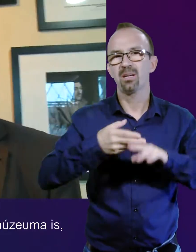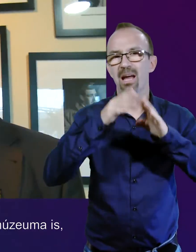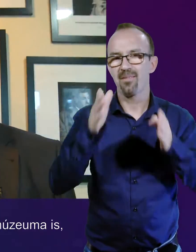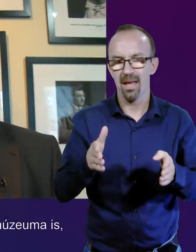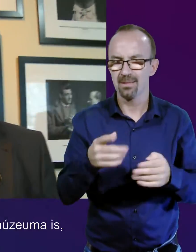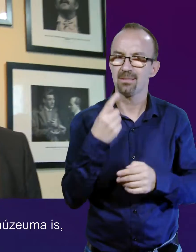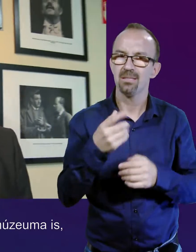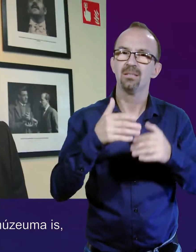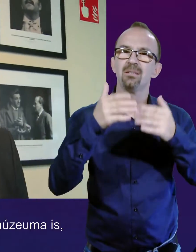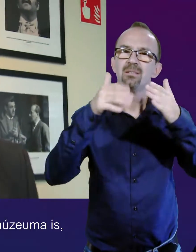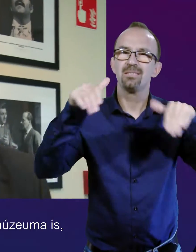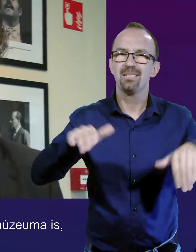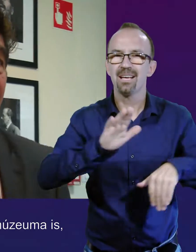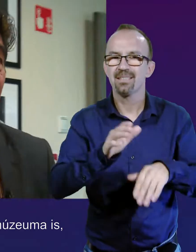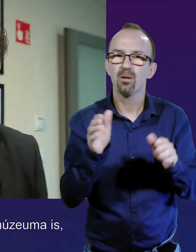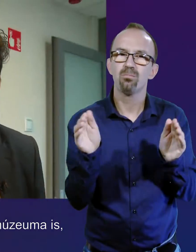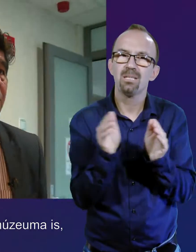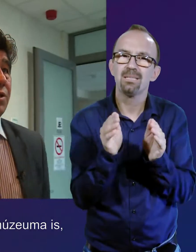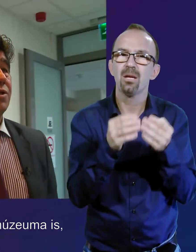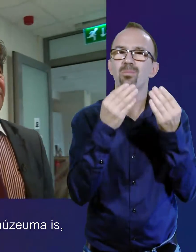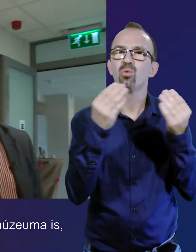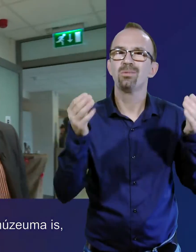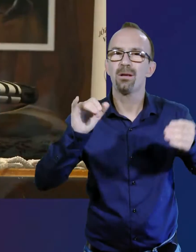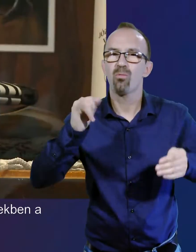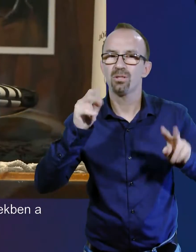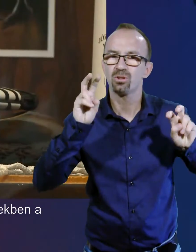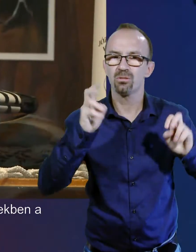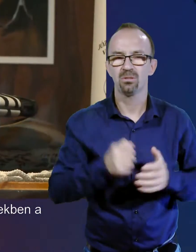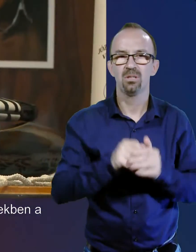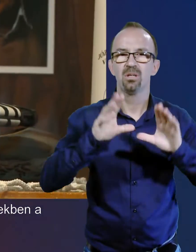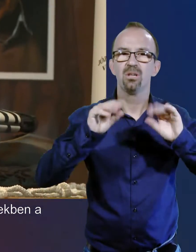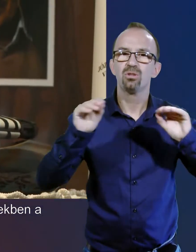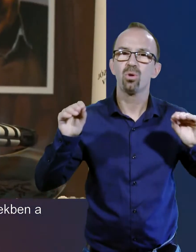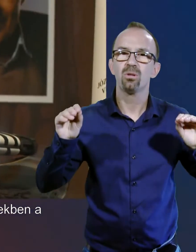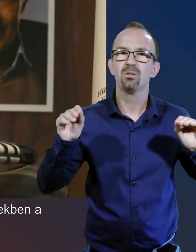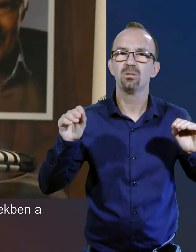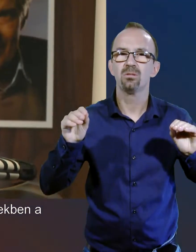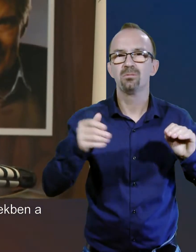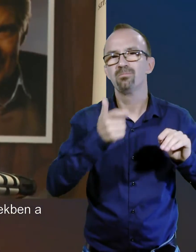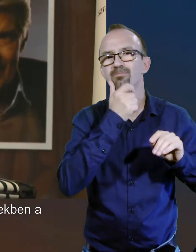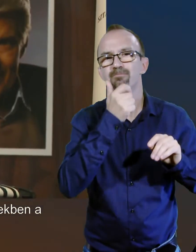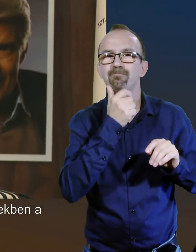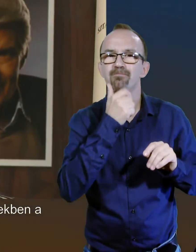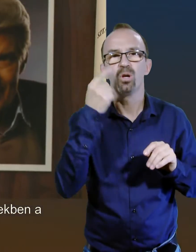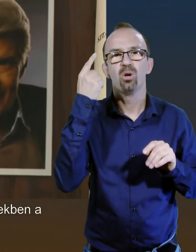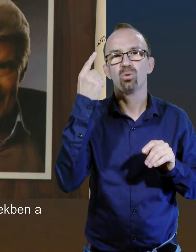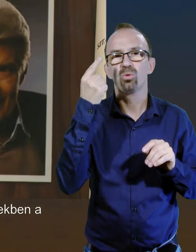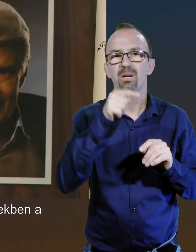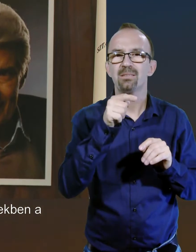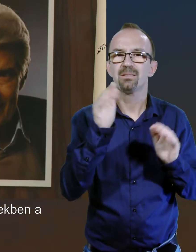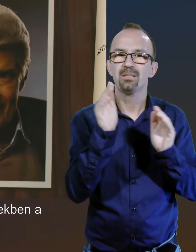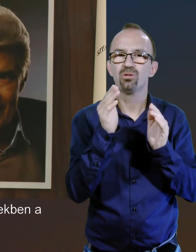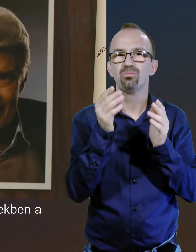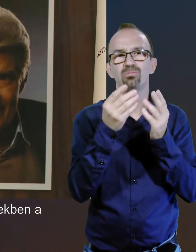hanem egyben a színháznak egy pici múzeuma is, hisz nagyon sok relikviját tudunk ezekben a